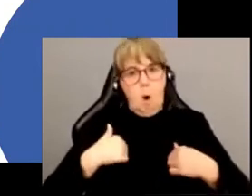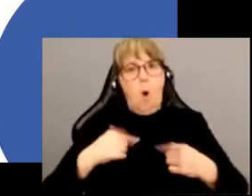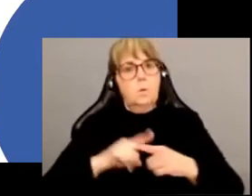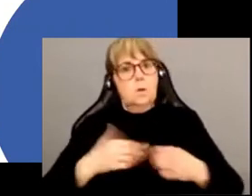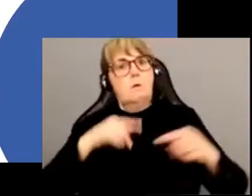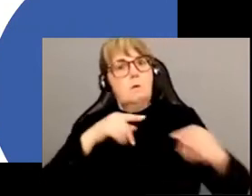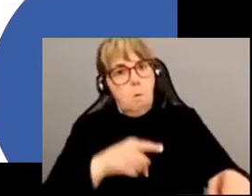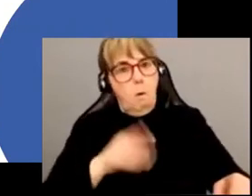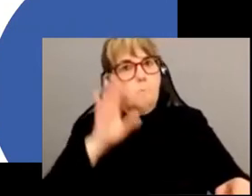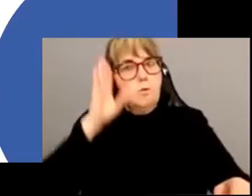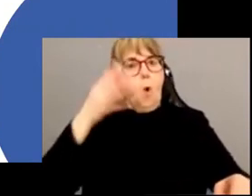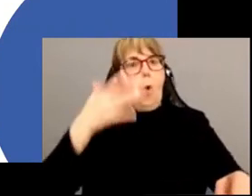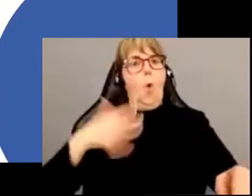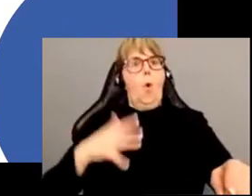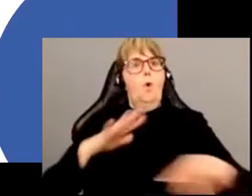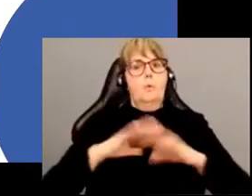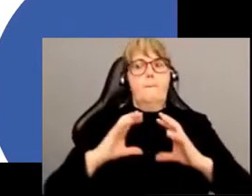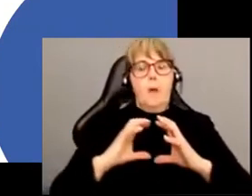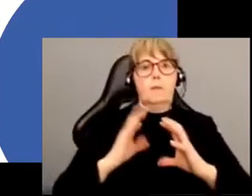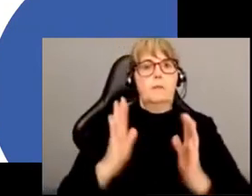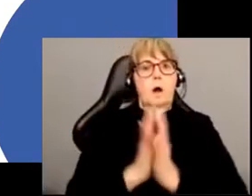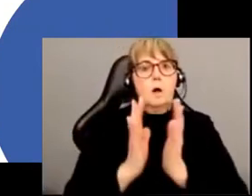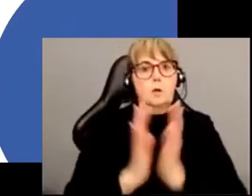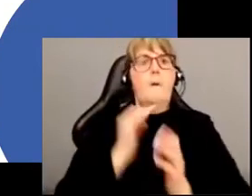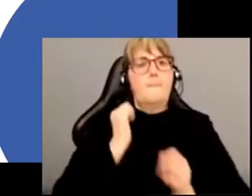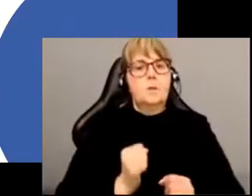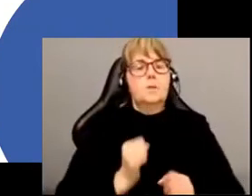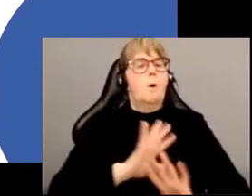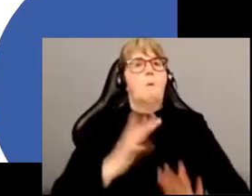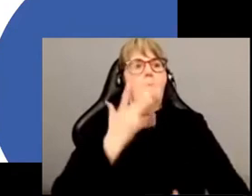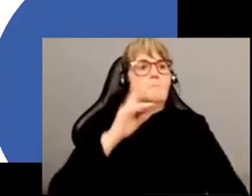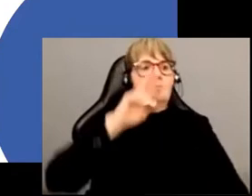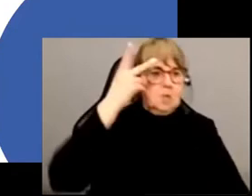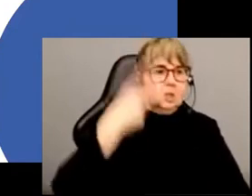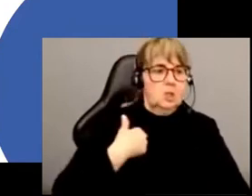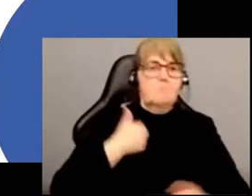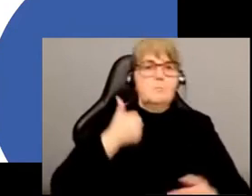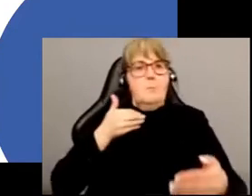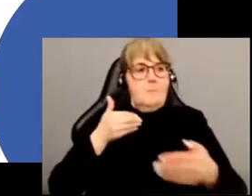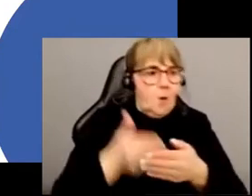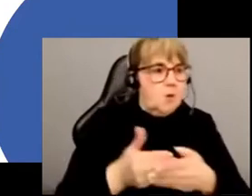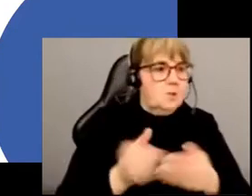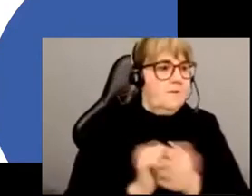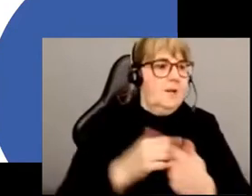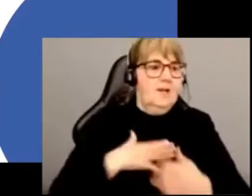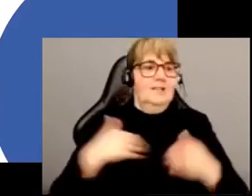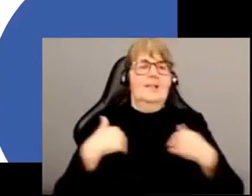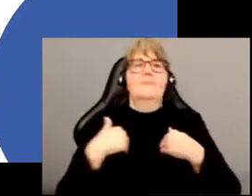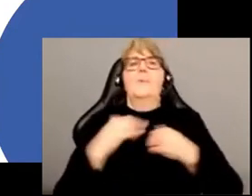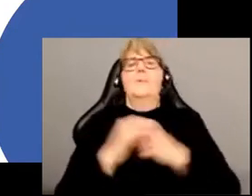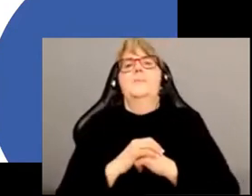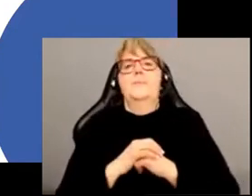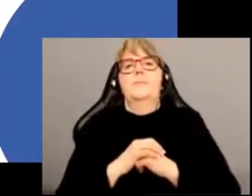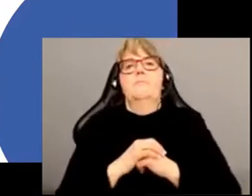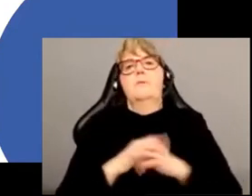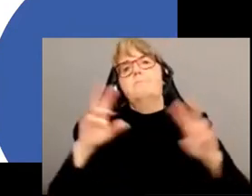bien pourrait aussi travailler et finalement à nous rapprocher de nos frères animaux. Alors voilà pour